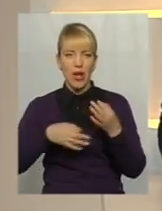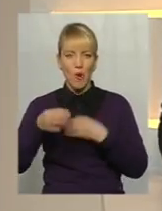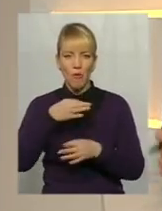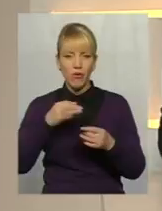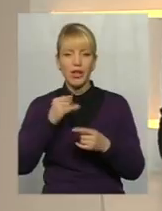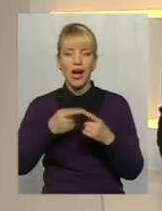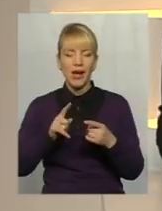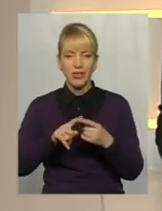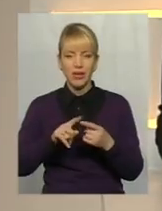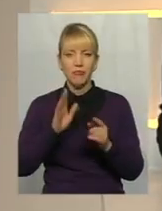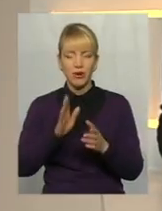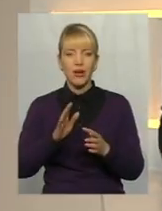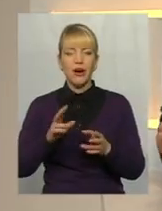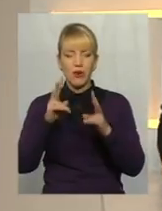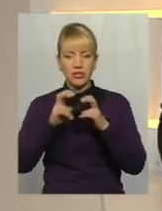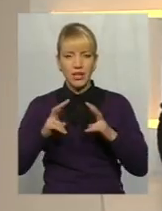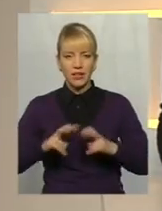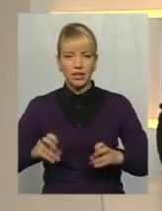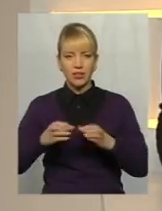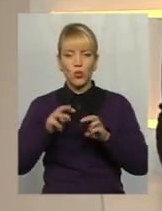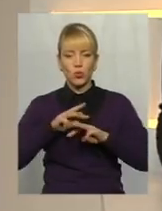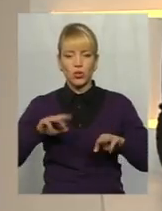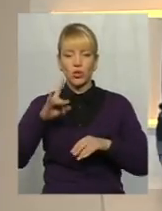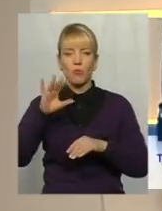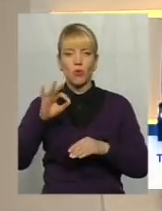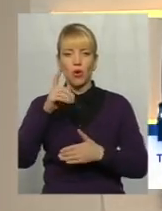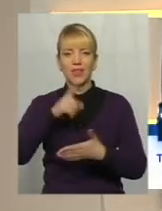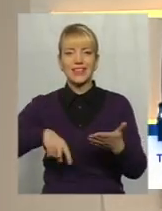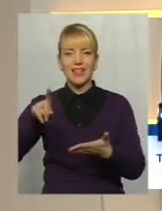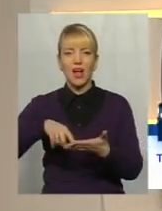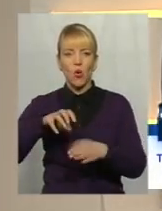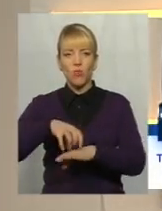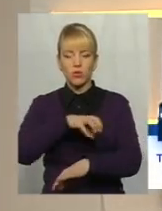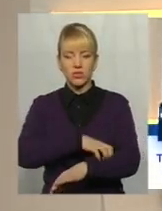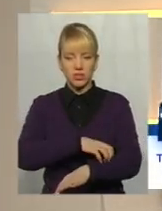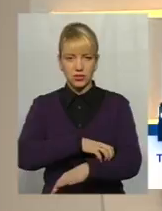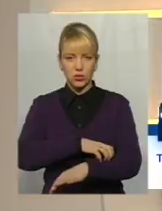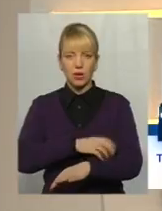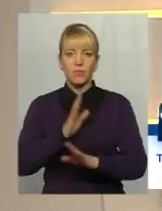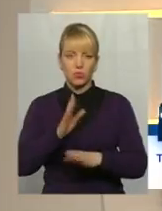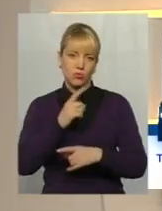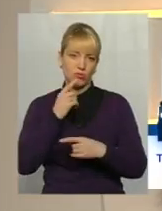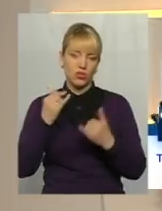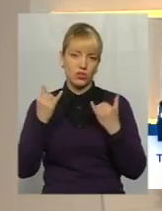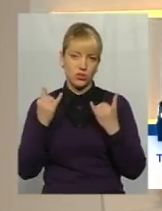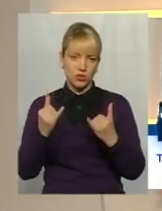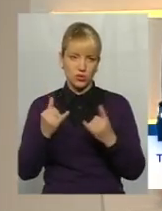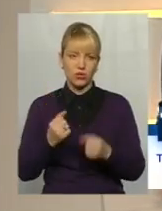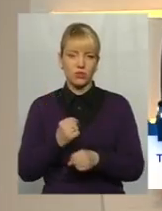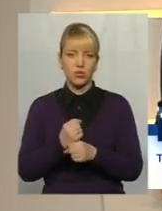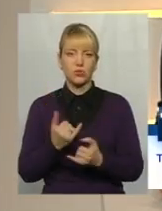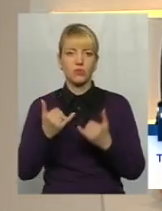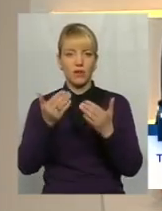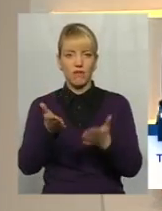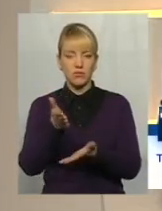цей законопроект розгляне уряд. Так ось про декомунізацію потребу мовного кордону говоримо сьогодні у цій студії. Працюємо для вас у